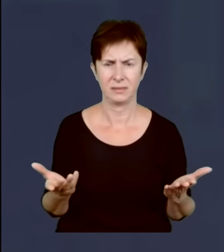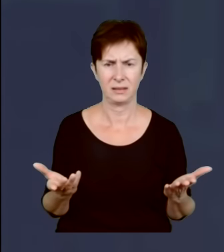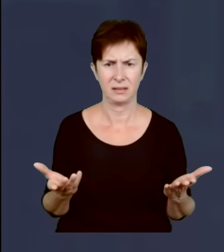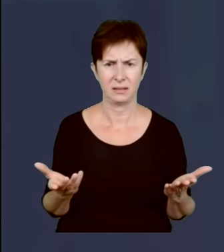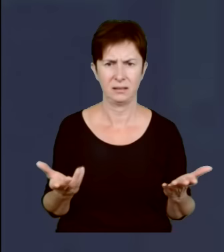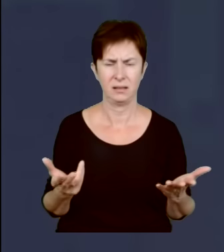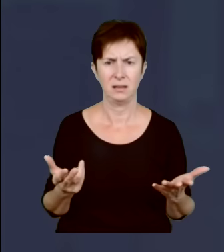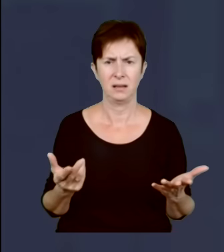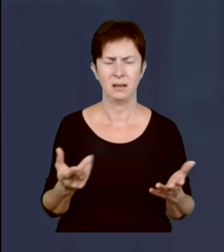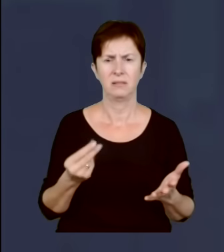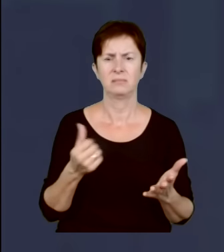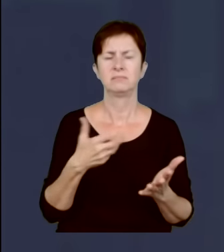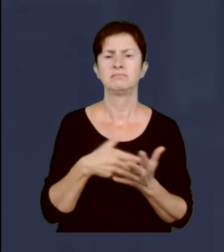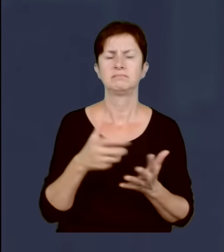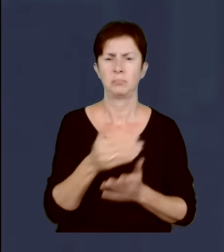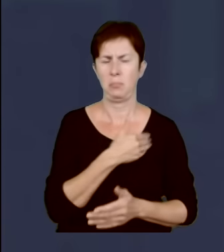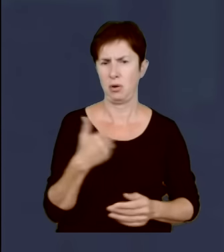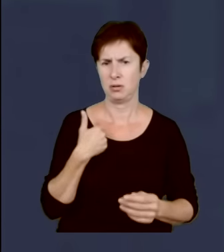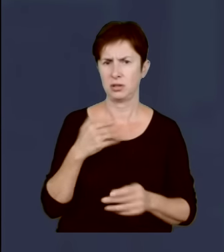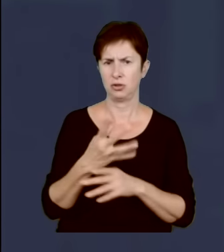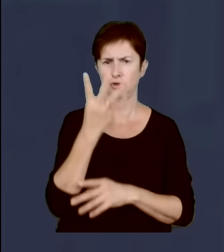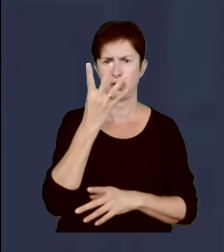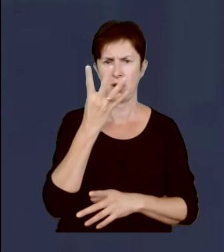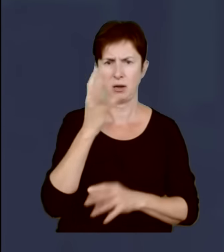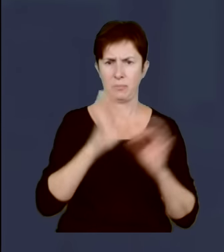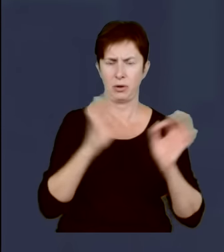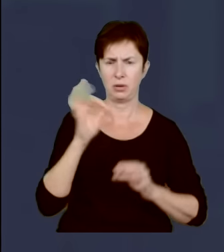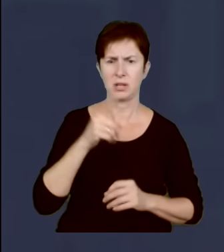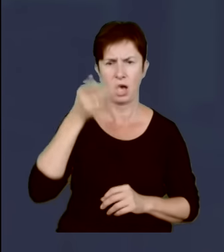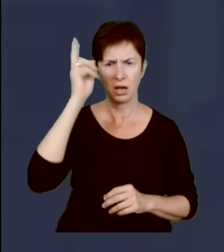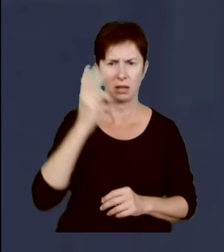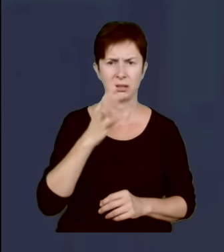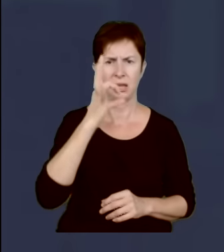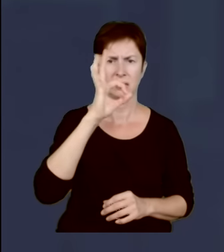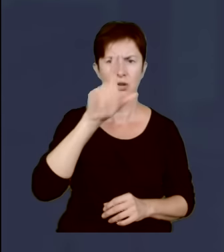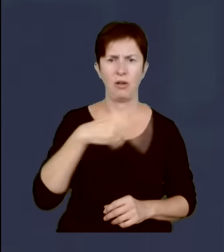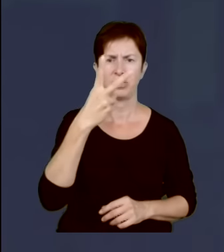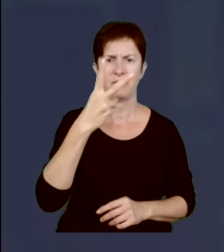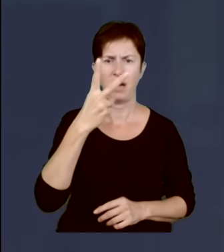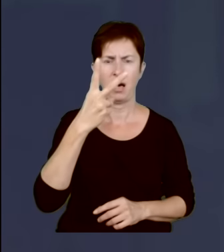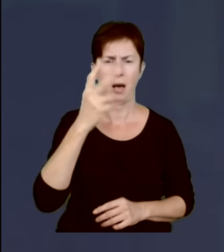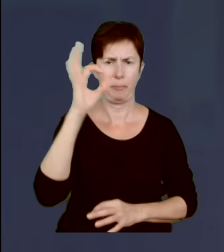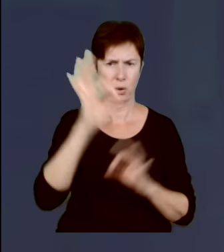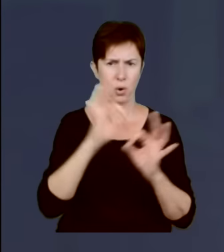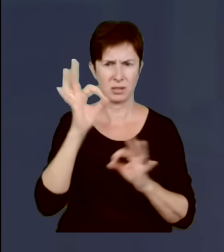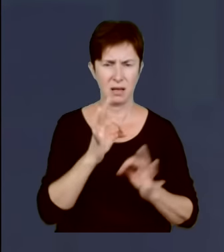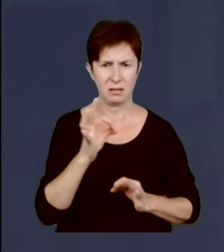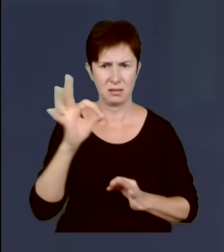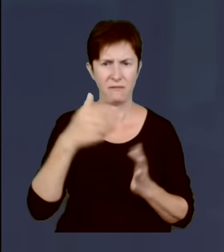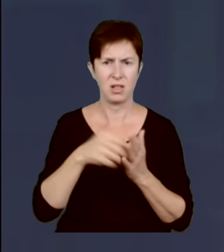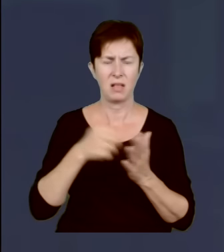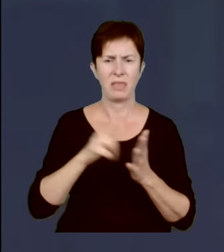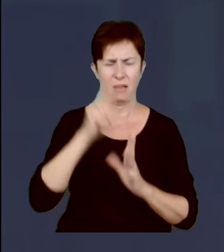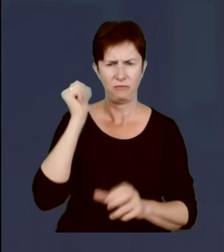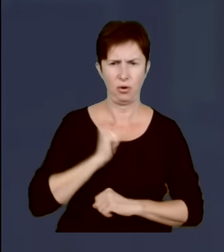obronność Polski ponad 4%, Irlandii 0,2%. A więc uderzyli